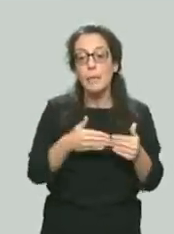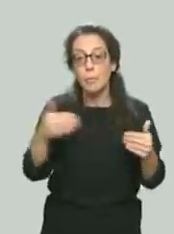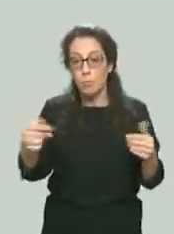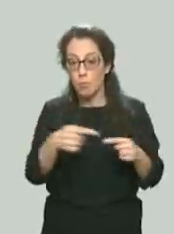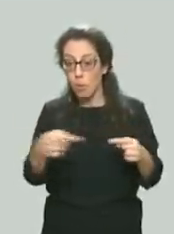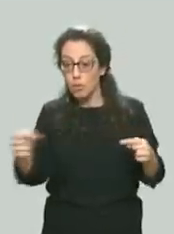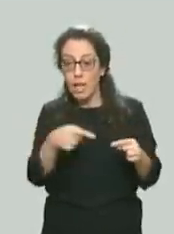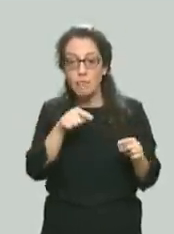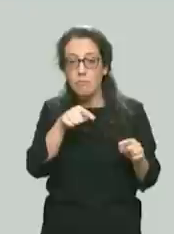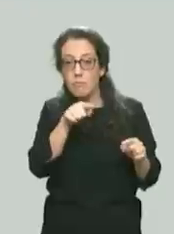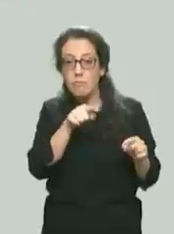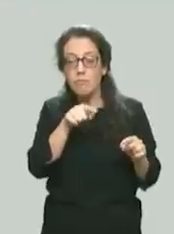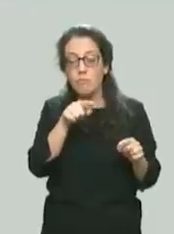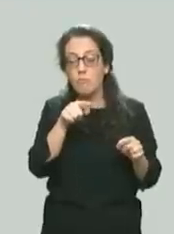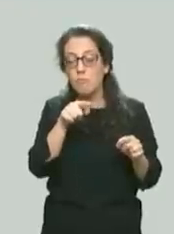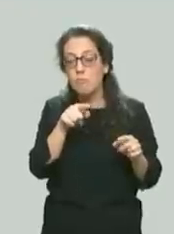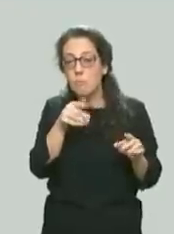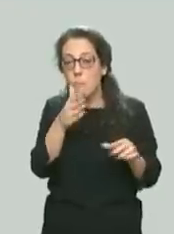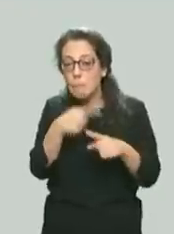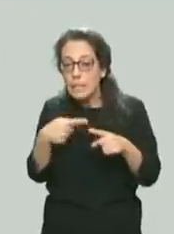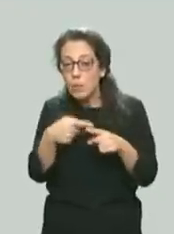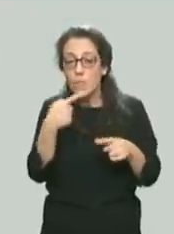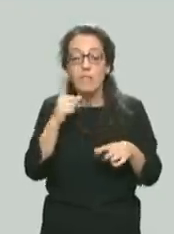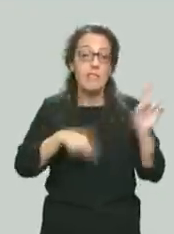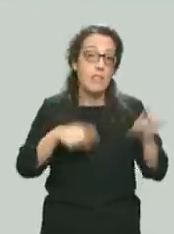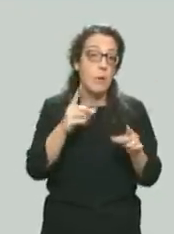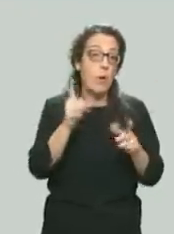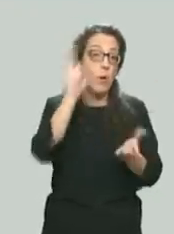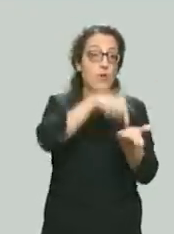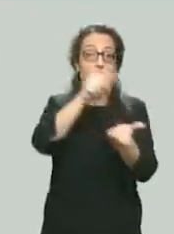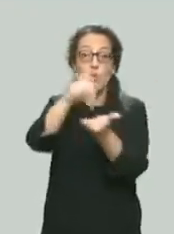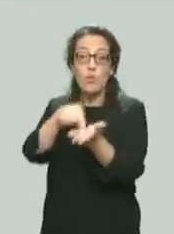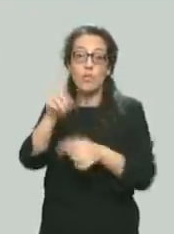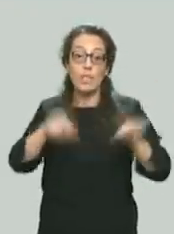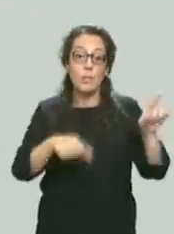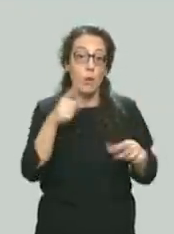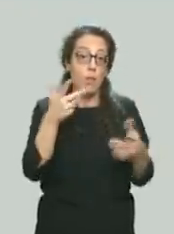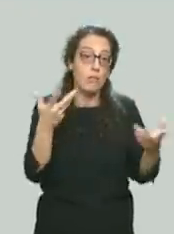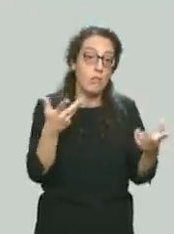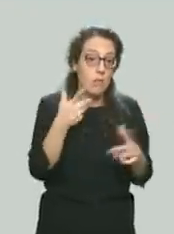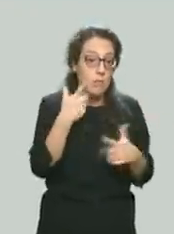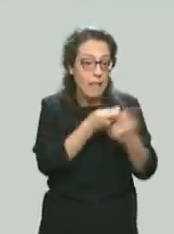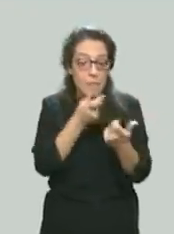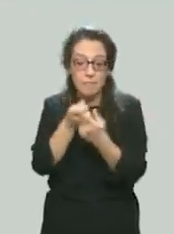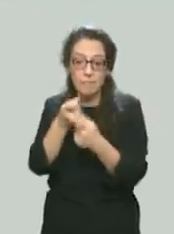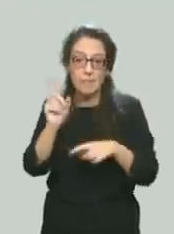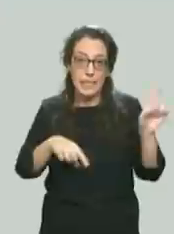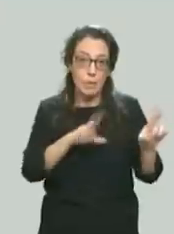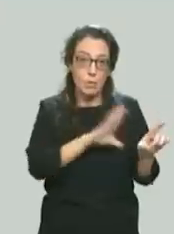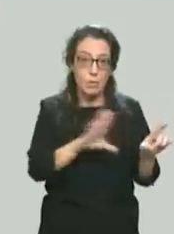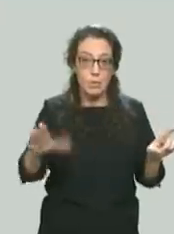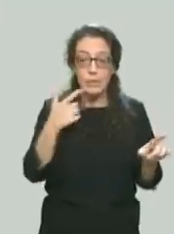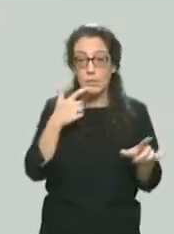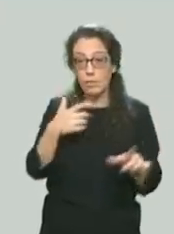différenciée selon les lieux, puisque la mobilisation des structures adaptées est différente selon les lieux. Et bien entendu, aussi bien les